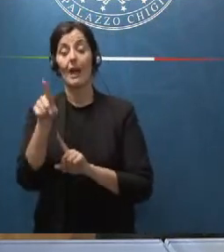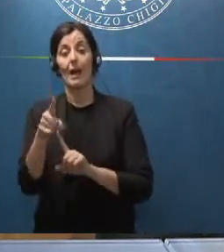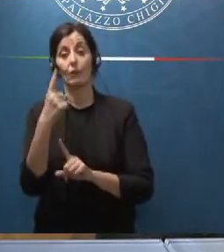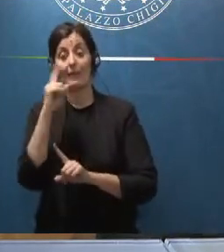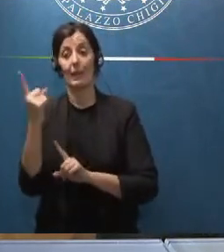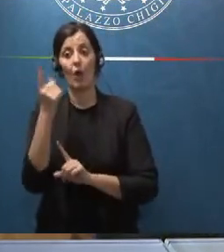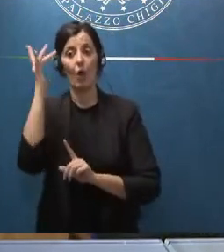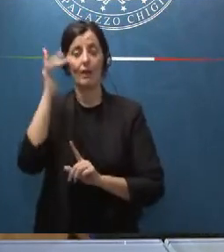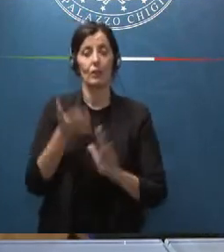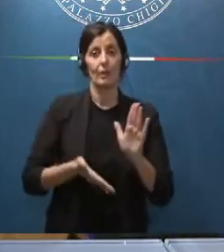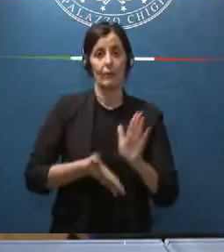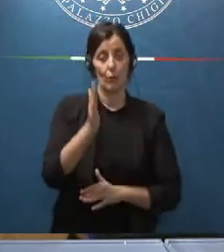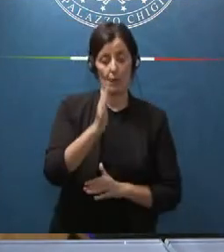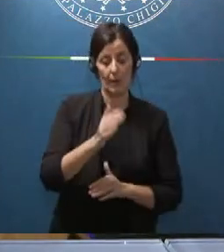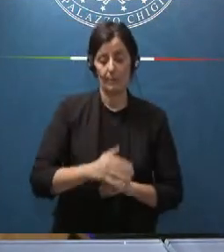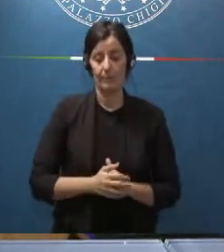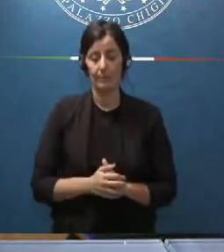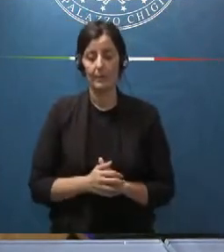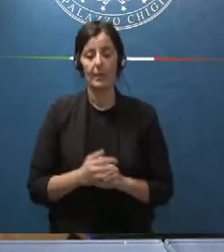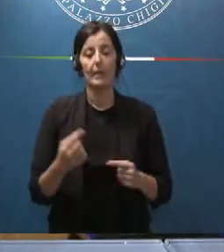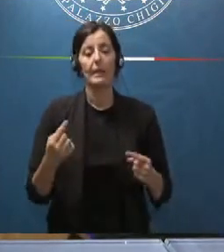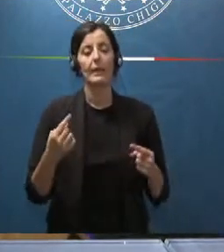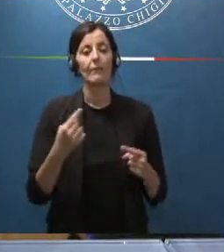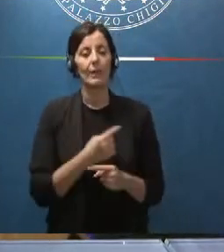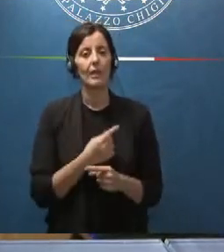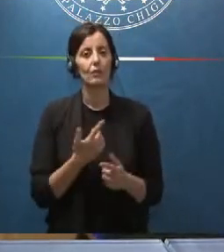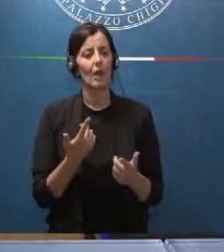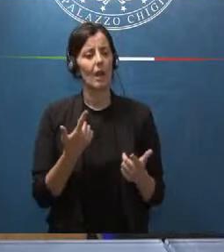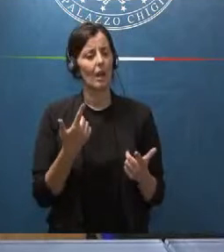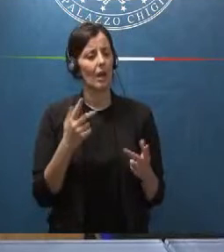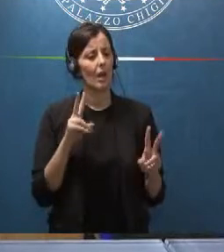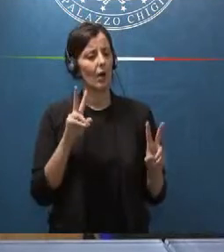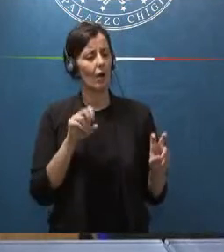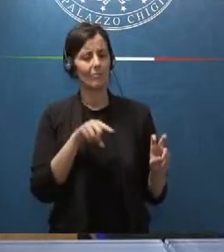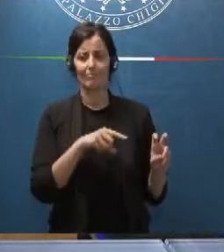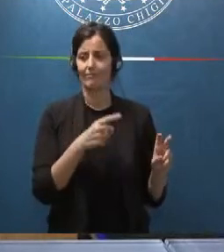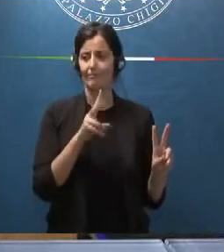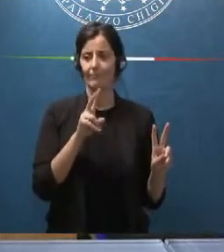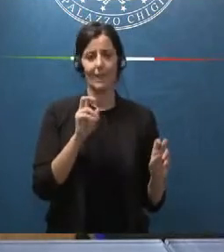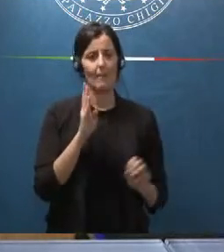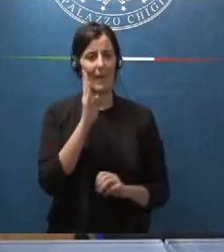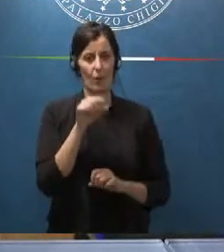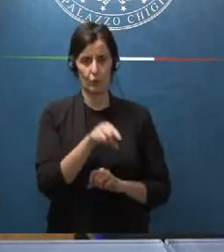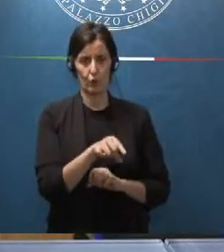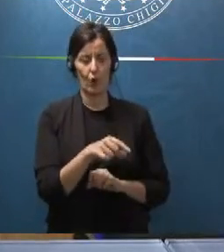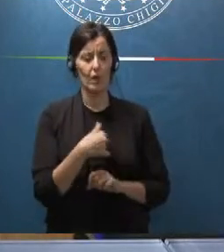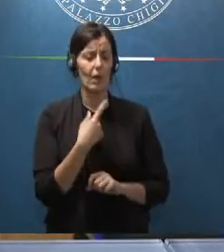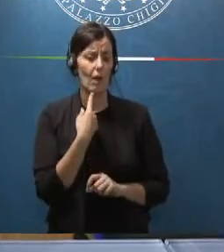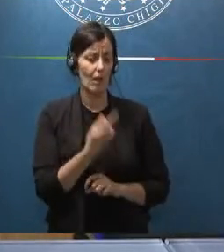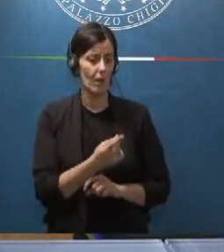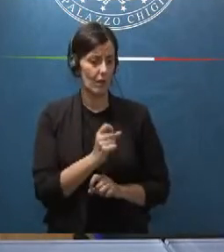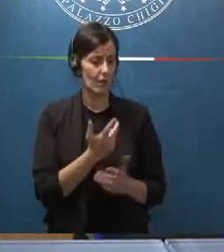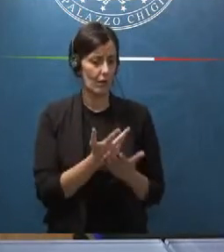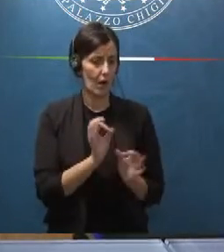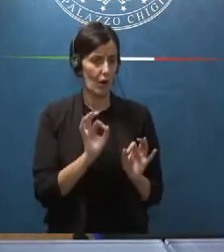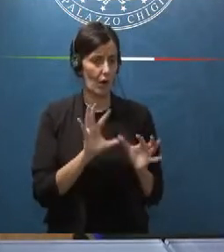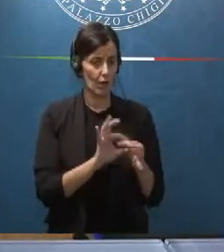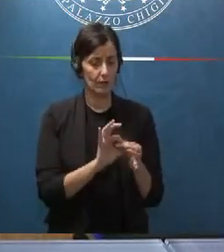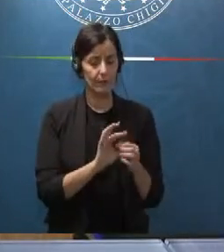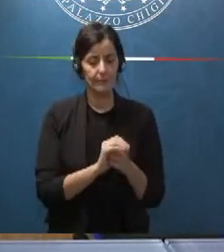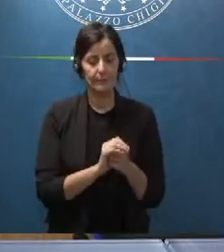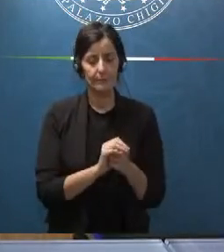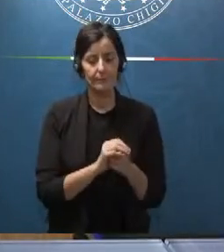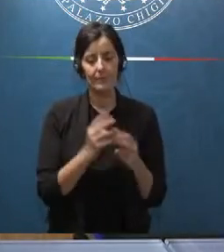pericolo di fuga per quanto riguarda l'atteggiamento della storia di Berlusconi mi limito a un fatto che secondo me